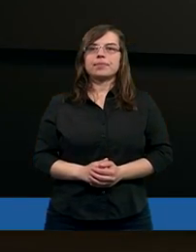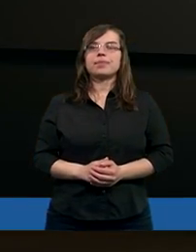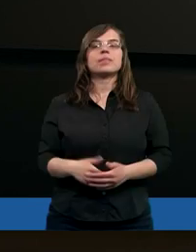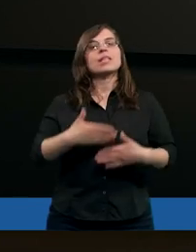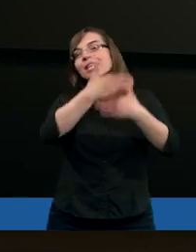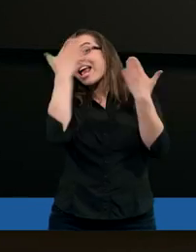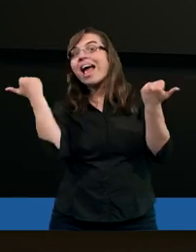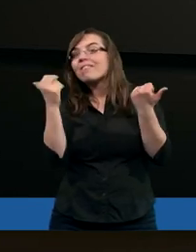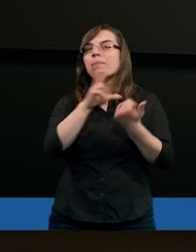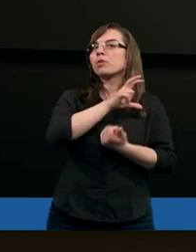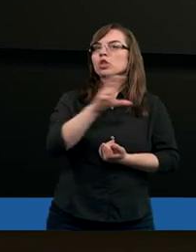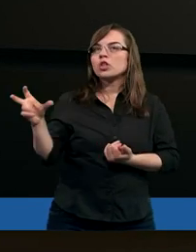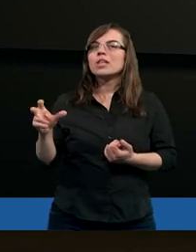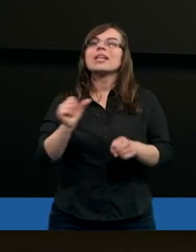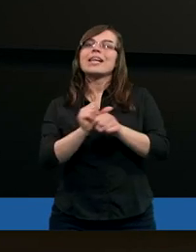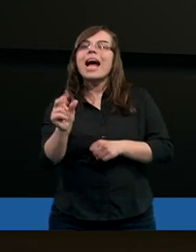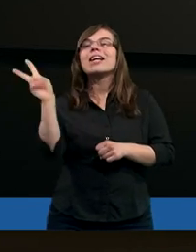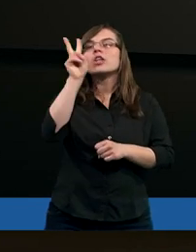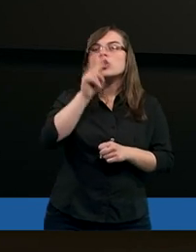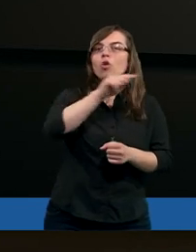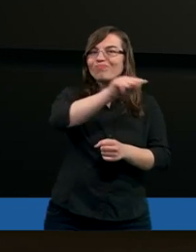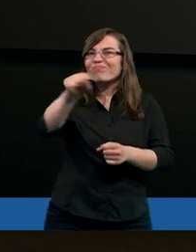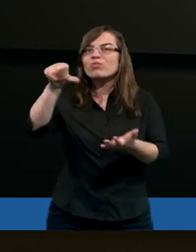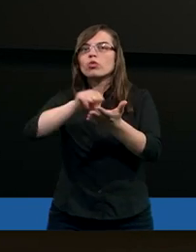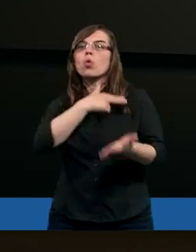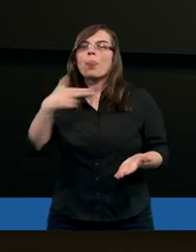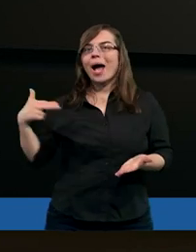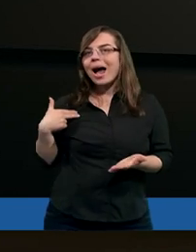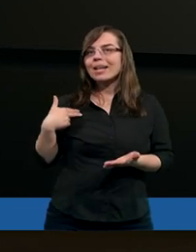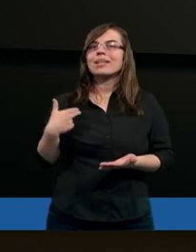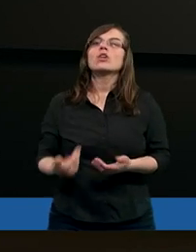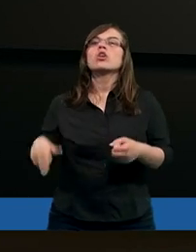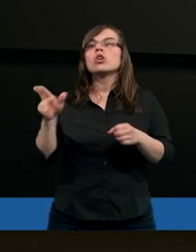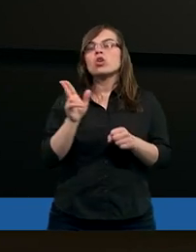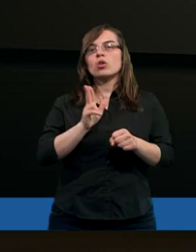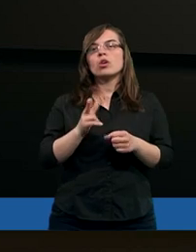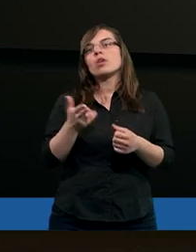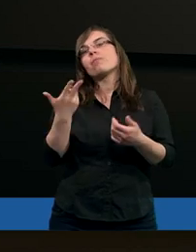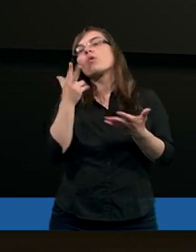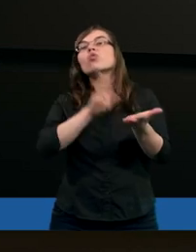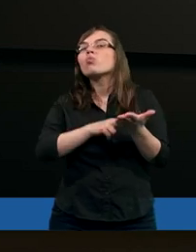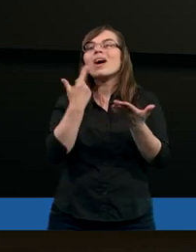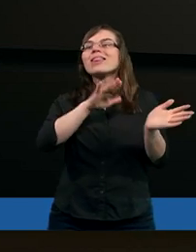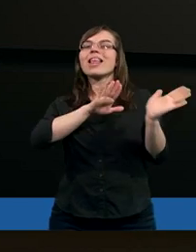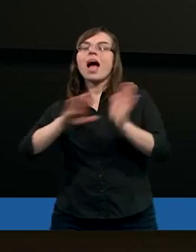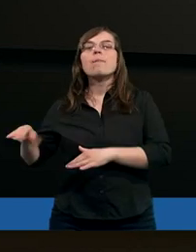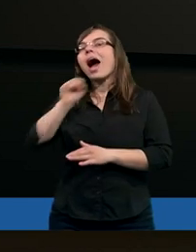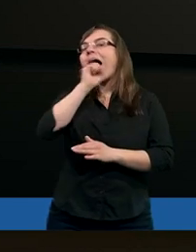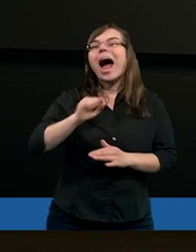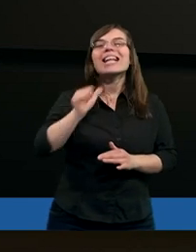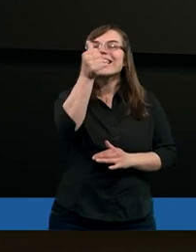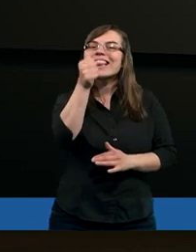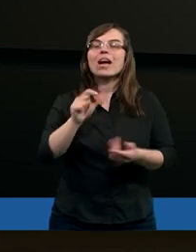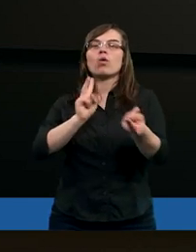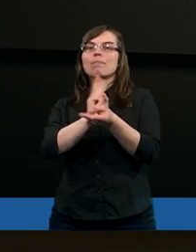Nie wiem, czy jest ktoś wśród naszych słuchaczy, kto nie opuścił ani jednego